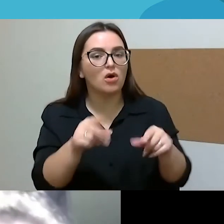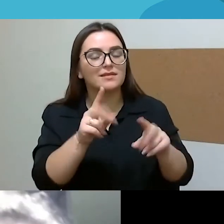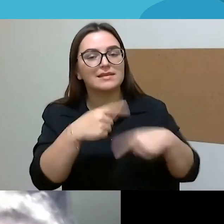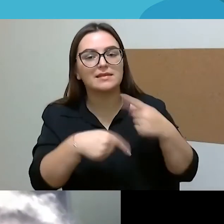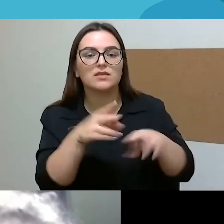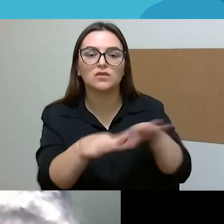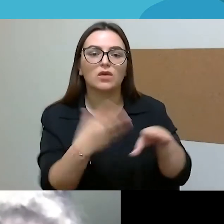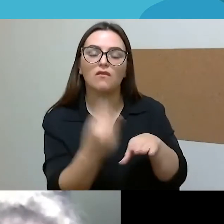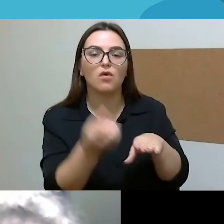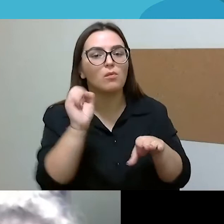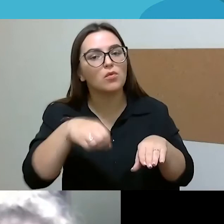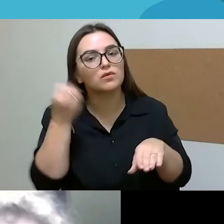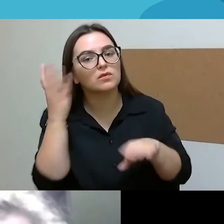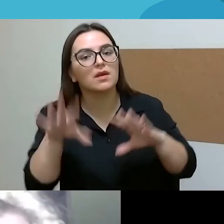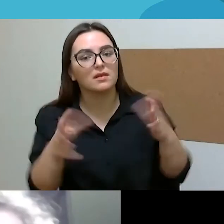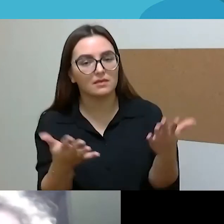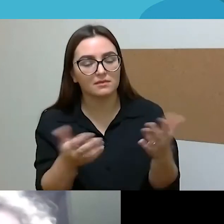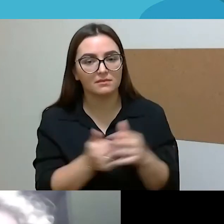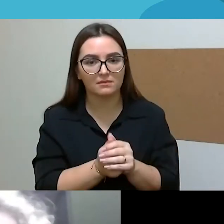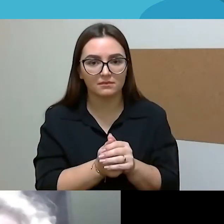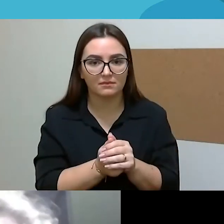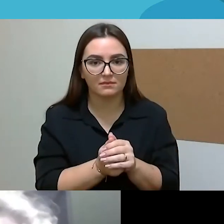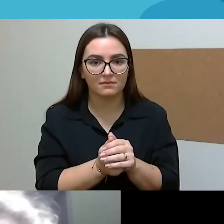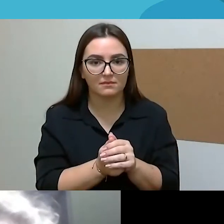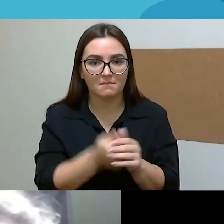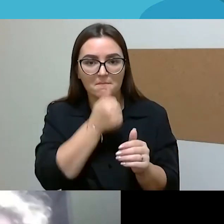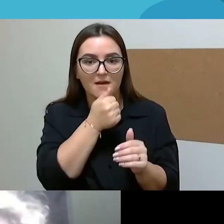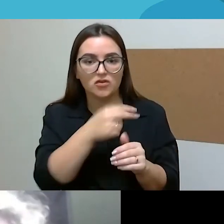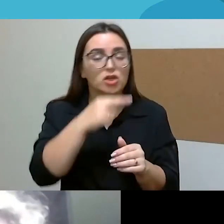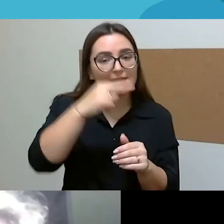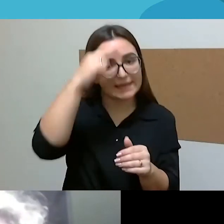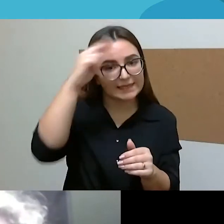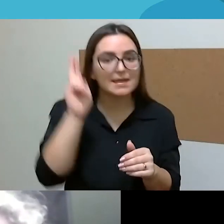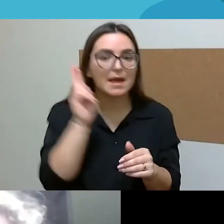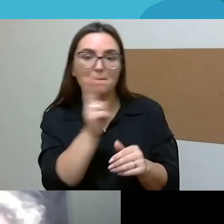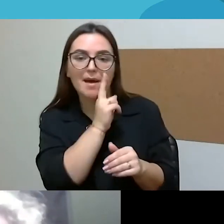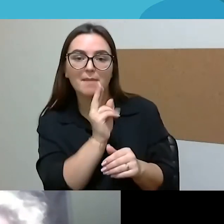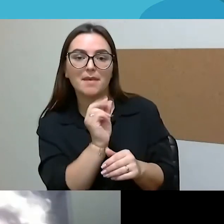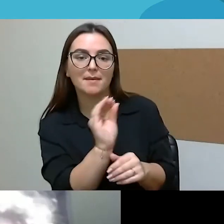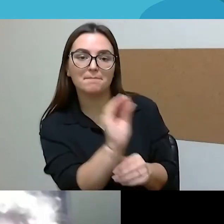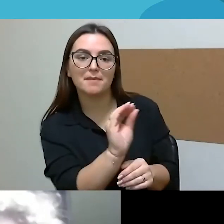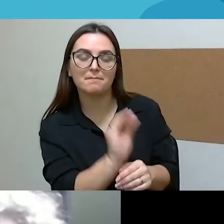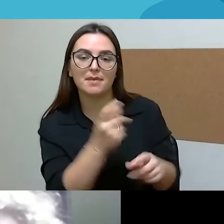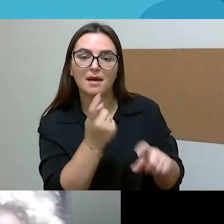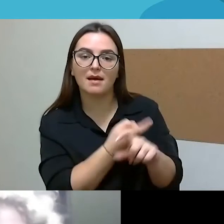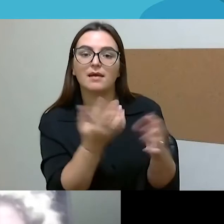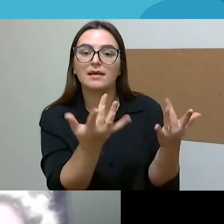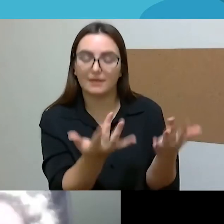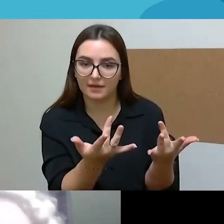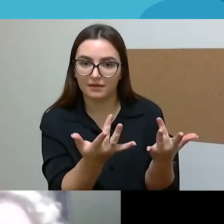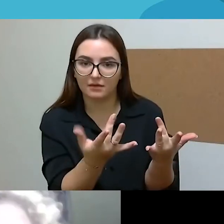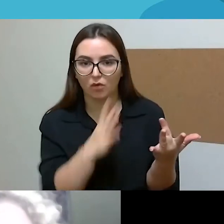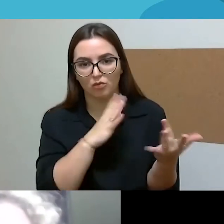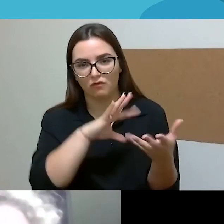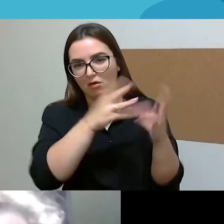kada buvo žiūrima, kiek yra paminima tėtis arba mama, tai iš esmės tų paminėjimų buvo, galime